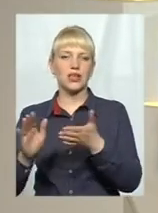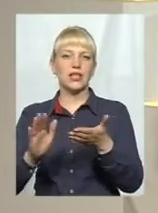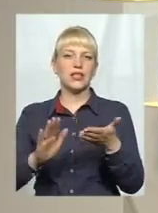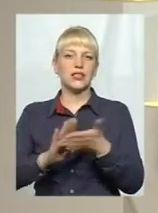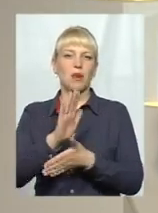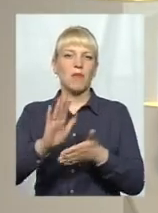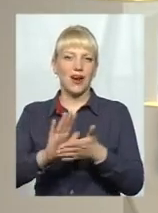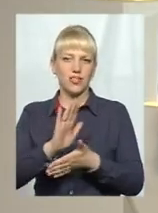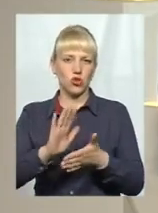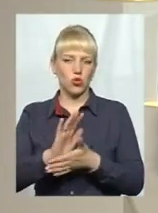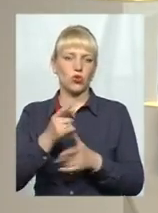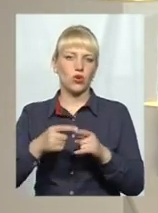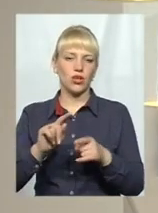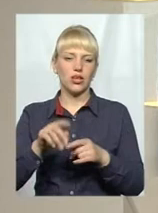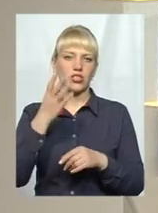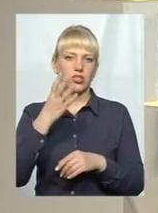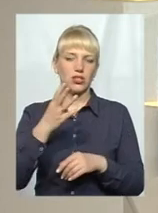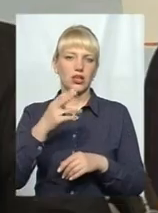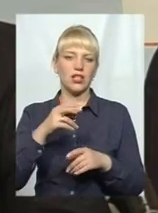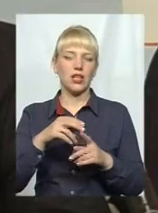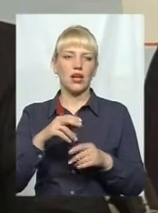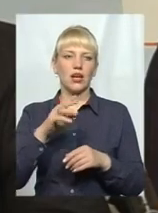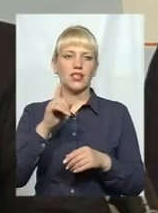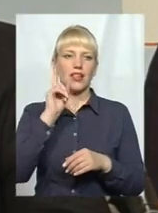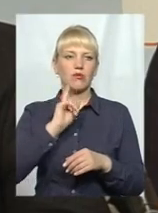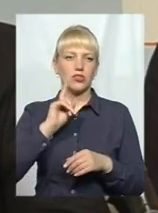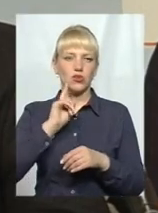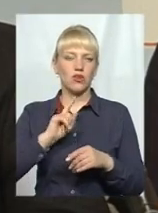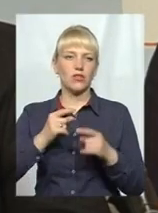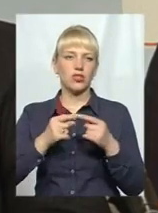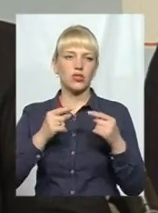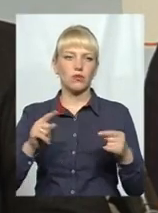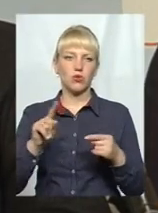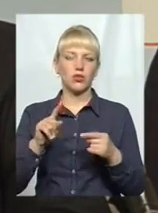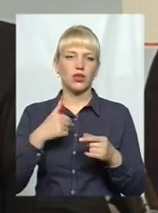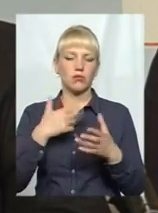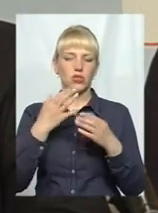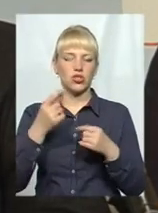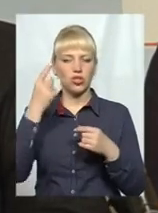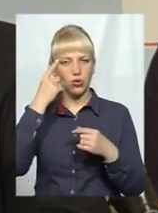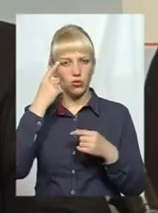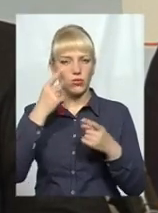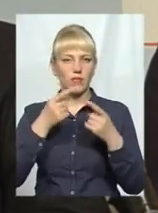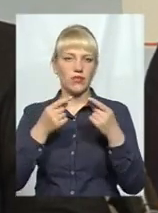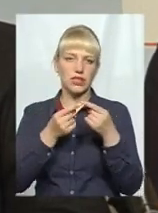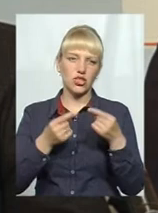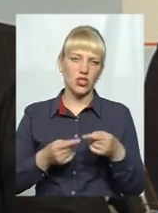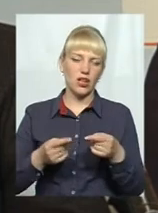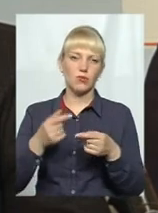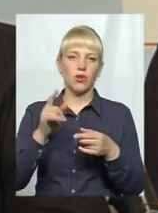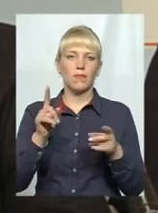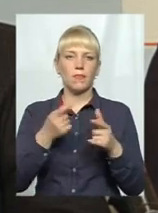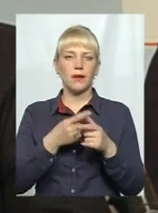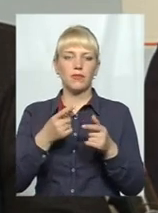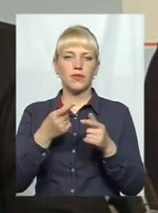блокованих, оцих, що по вісім, тимчасових споруд, яких ми ще місця, що визначаємо там. По розгляду у нас це